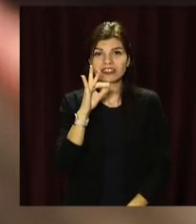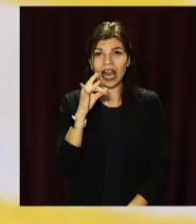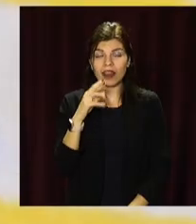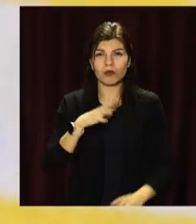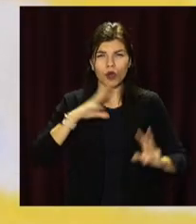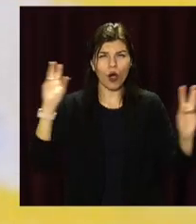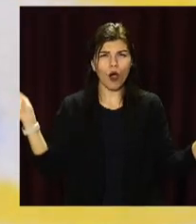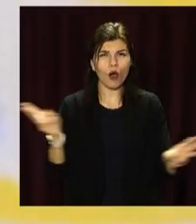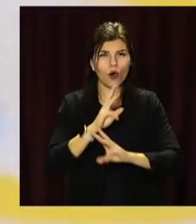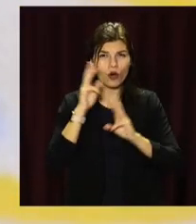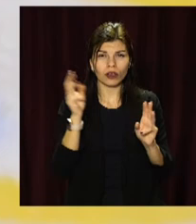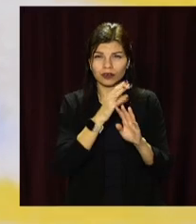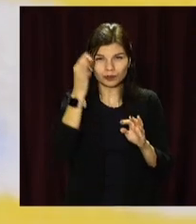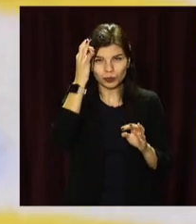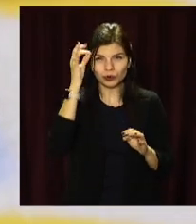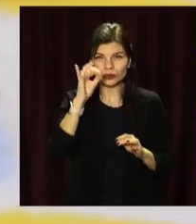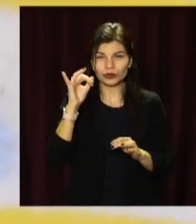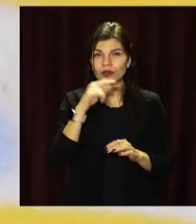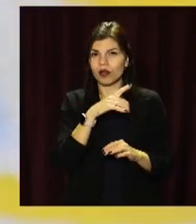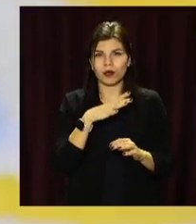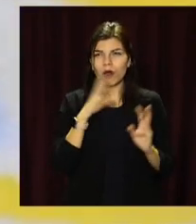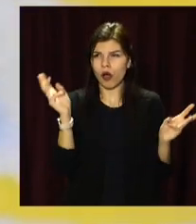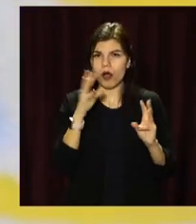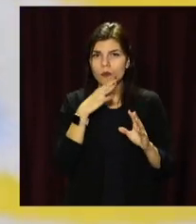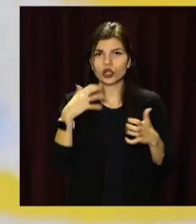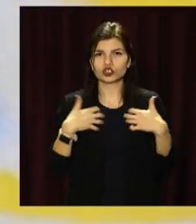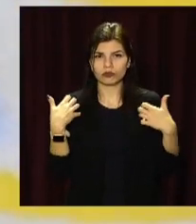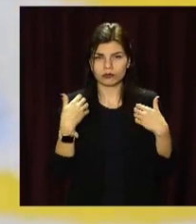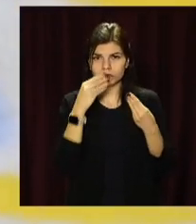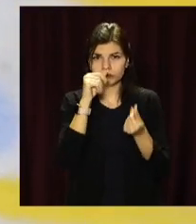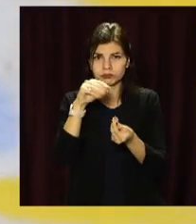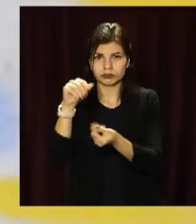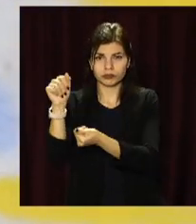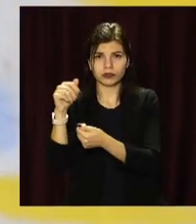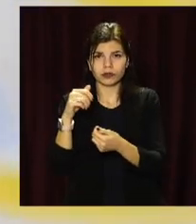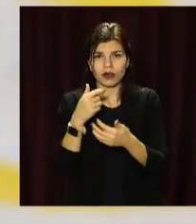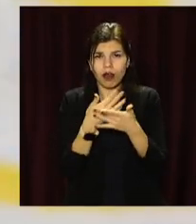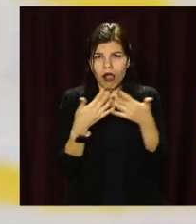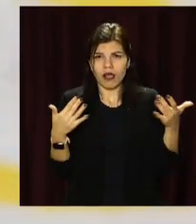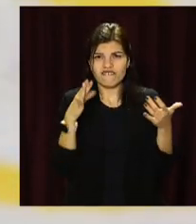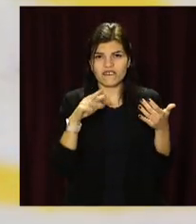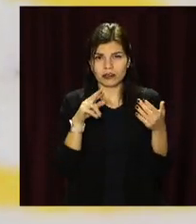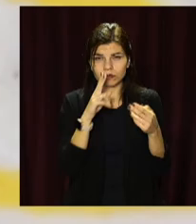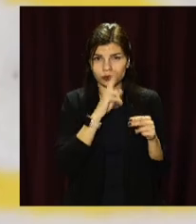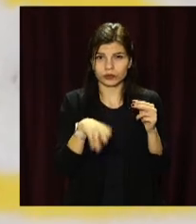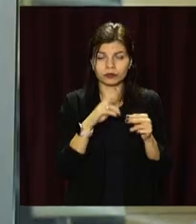лісових пожеж, які завдали непоправної шкоди. Тоді загинули майже мільярд різних тварин.